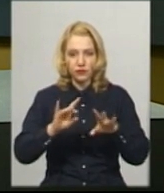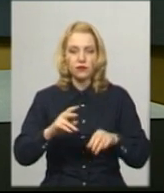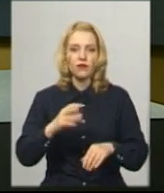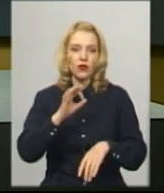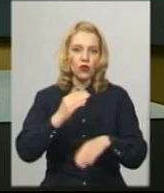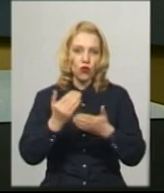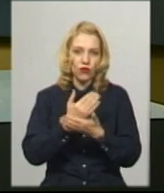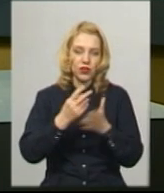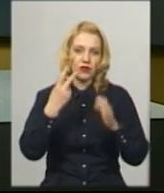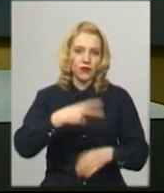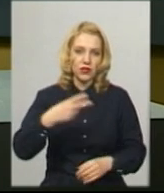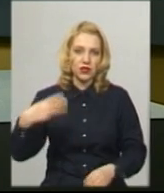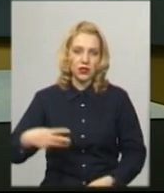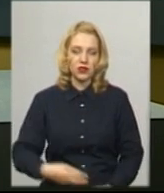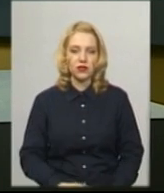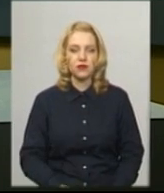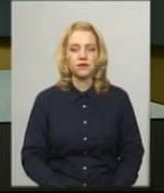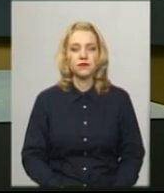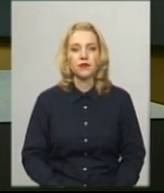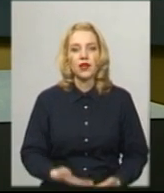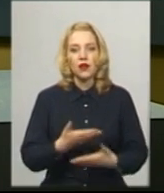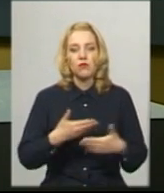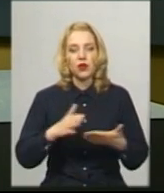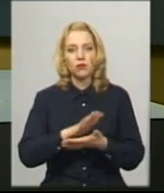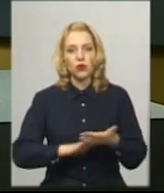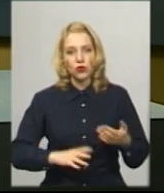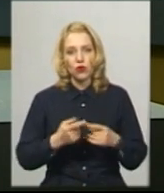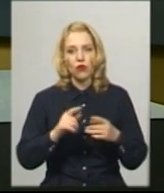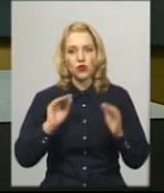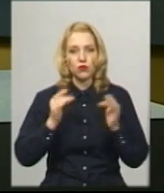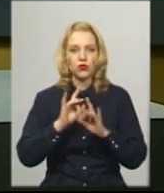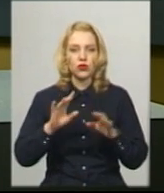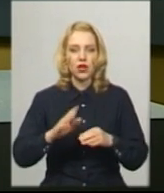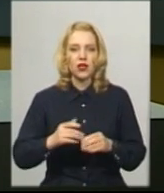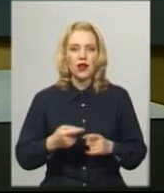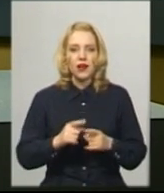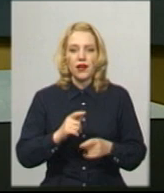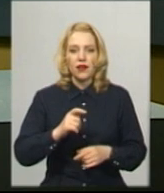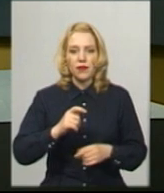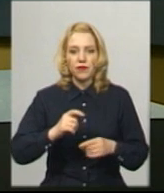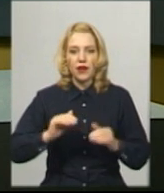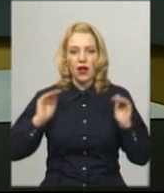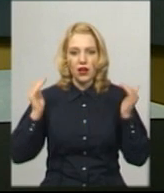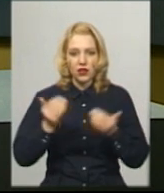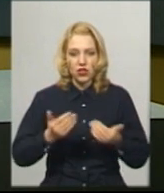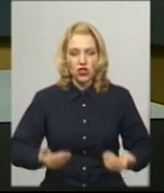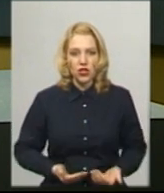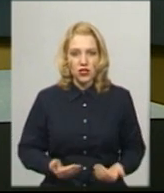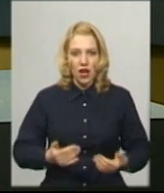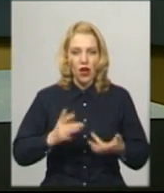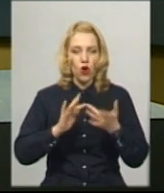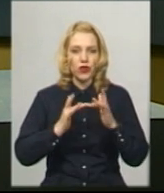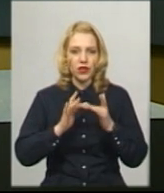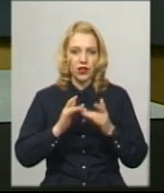.30. Ми продовжуємо цикл сюжетів «Карантин. Життя в режимі онлайн». Від екскурсії онлайн до